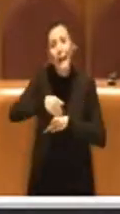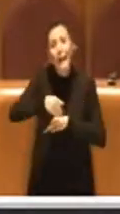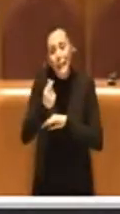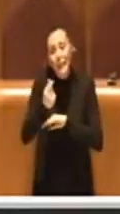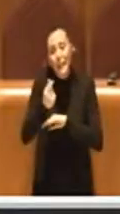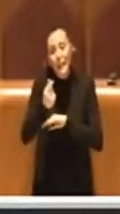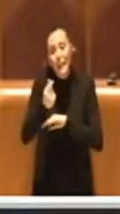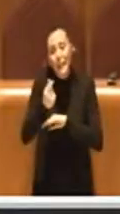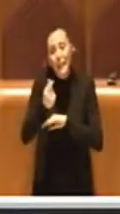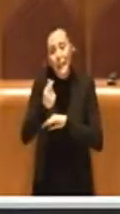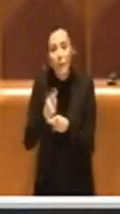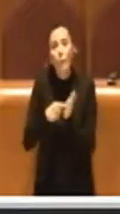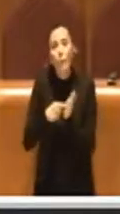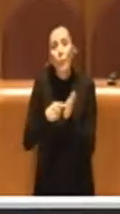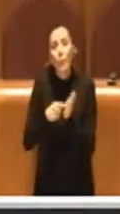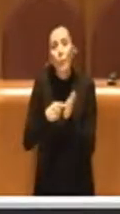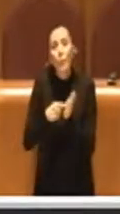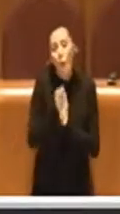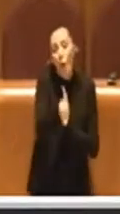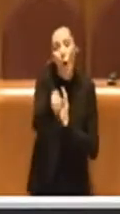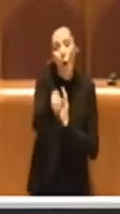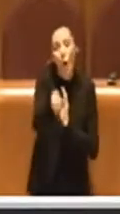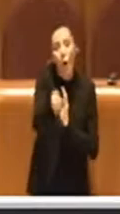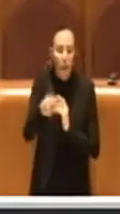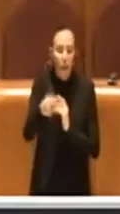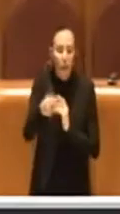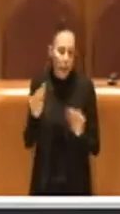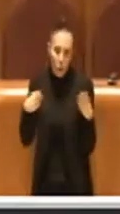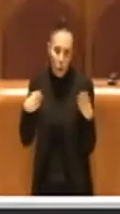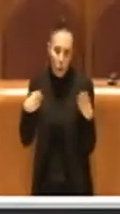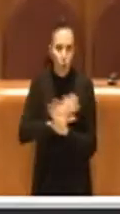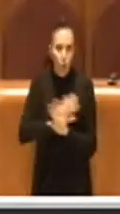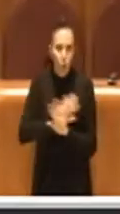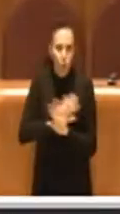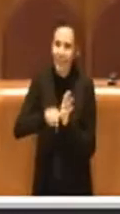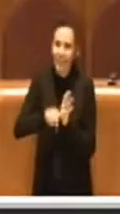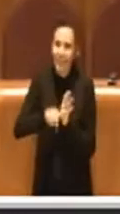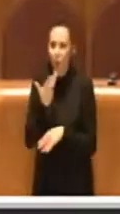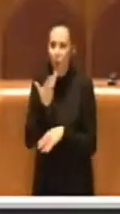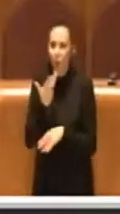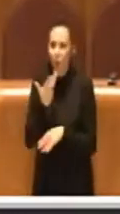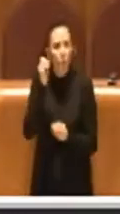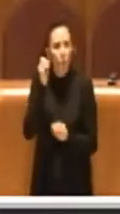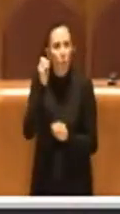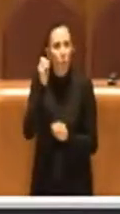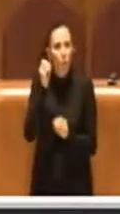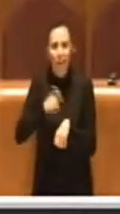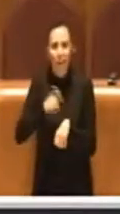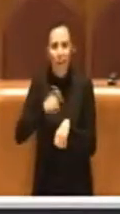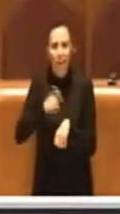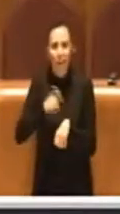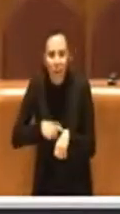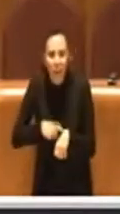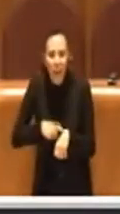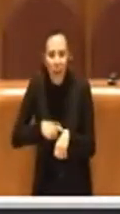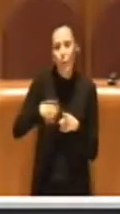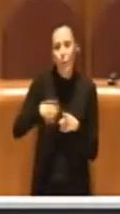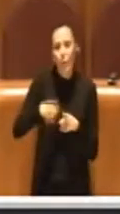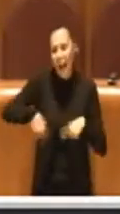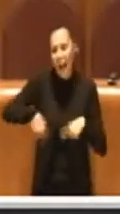guardate, vi faccio soltanto due esempi e poi chiudo. Veramente non voglio perdere tempo, far perdere tempo all'aula, perché questi debiti...